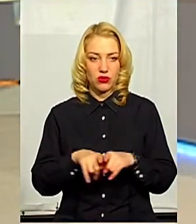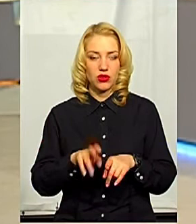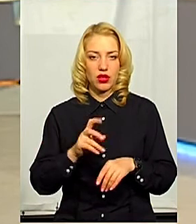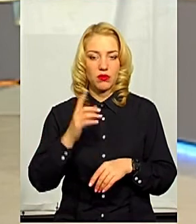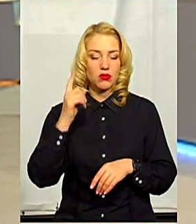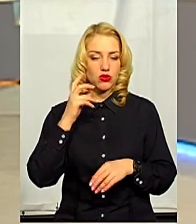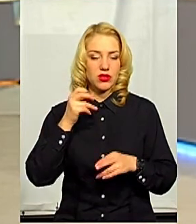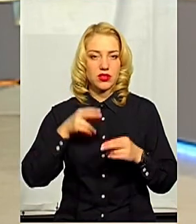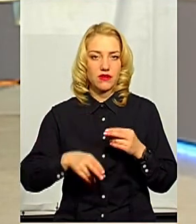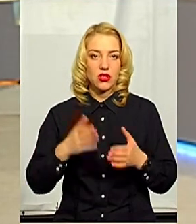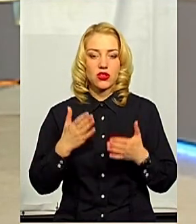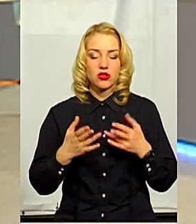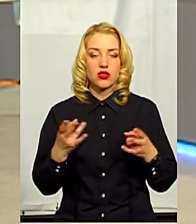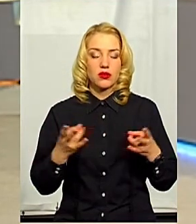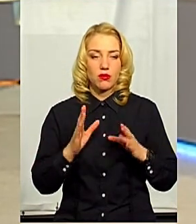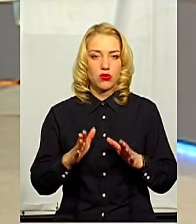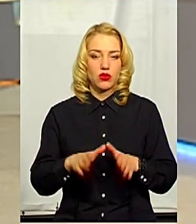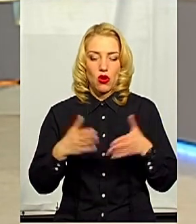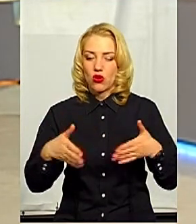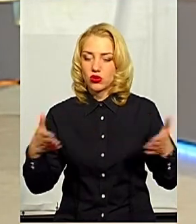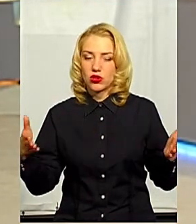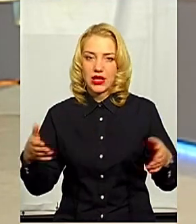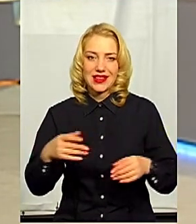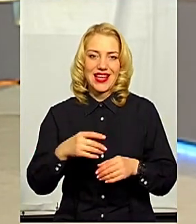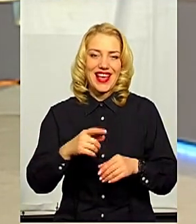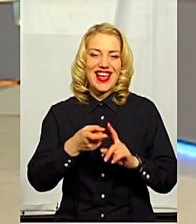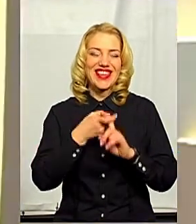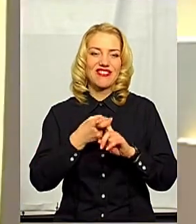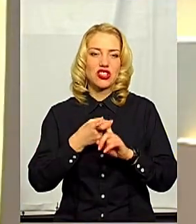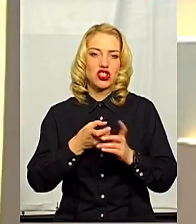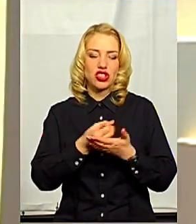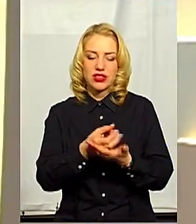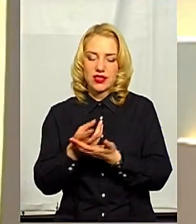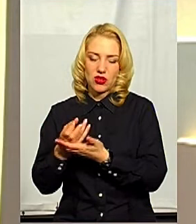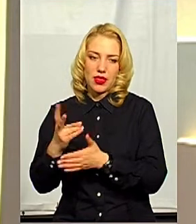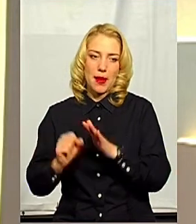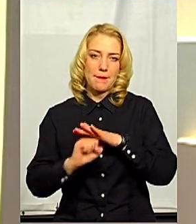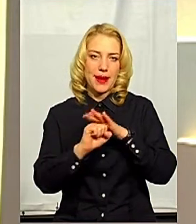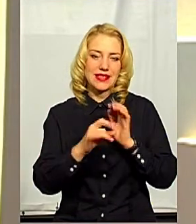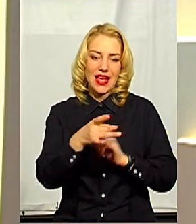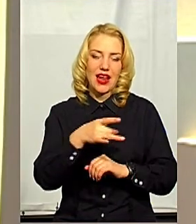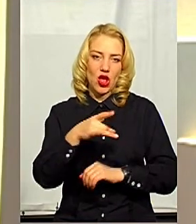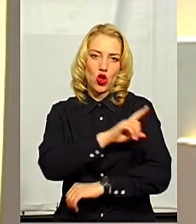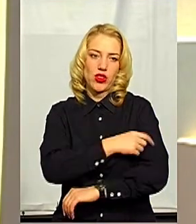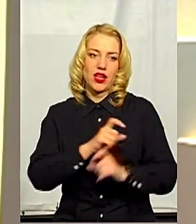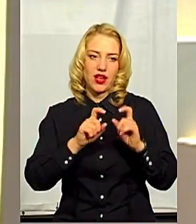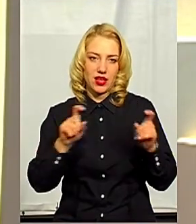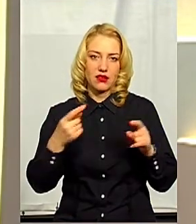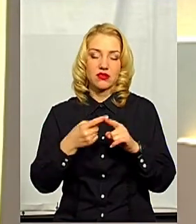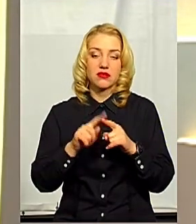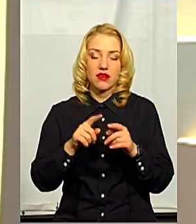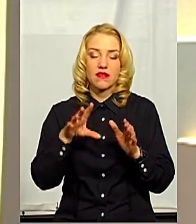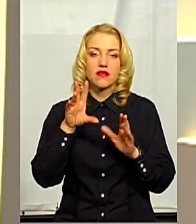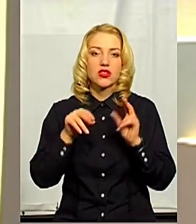Завершення, що якщо доведеться розгортати інфекційні стаціонари на базі районних лікарень, це ж додаткові